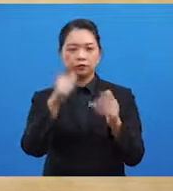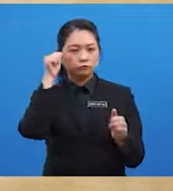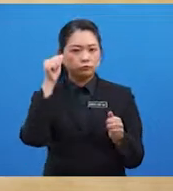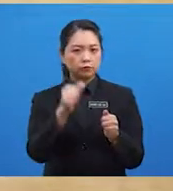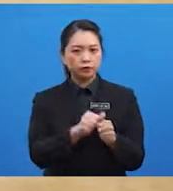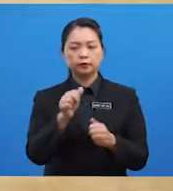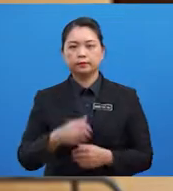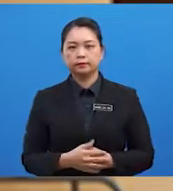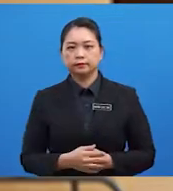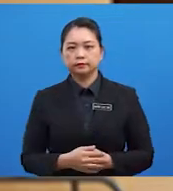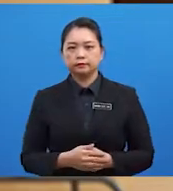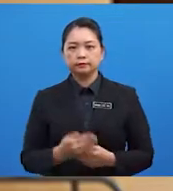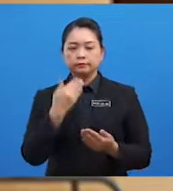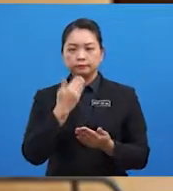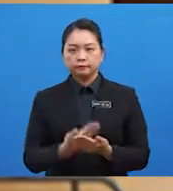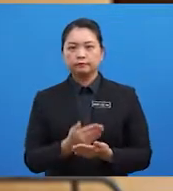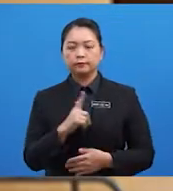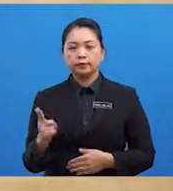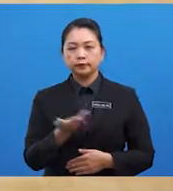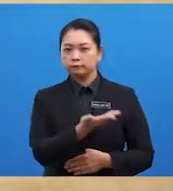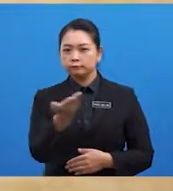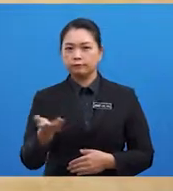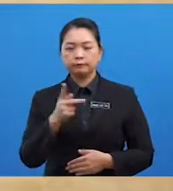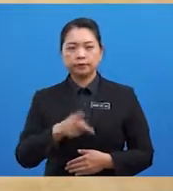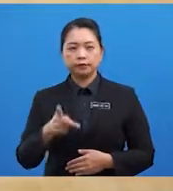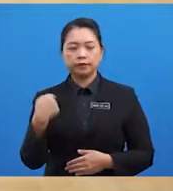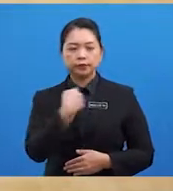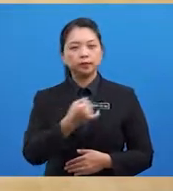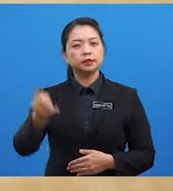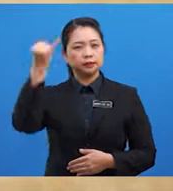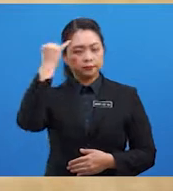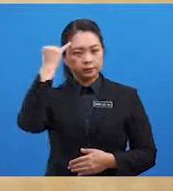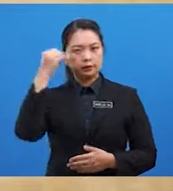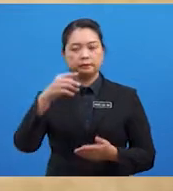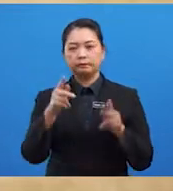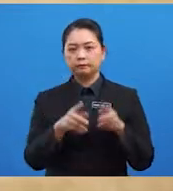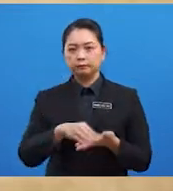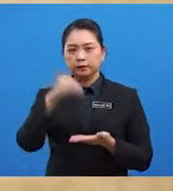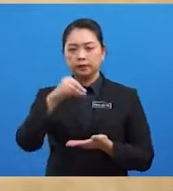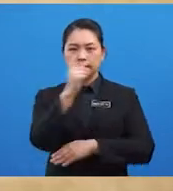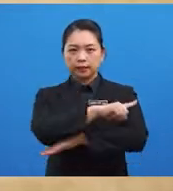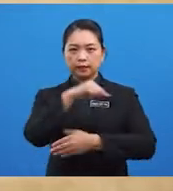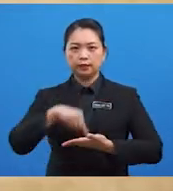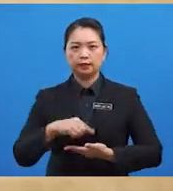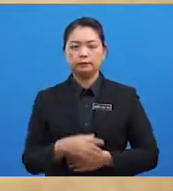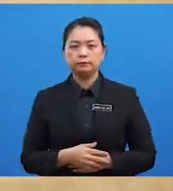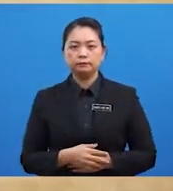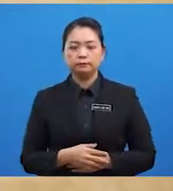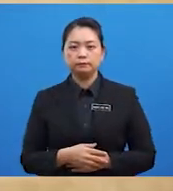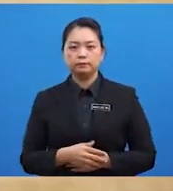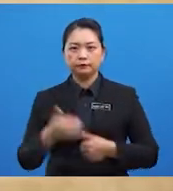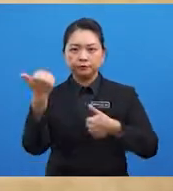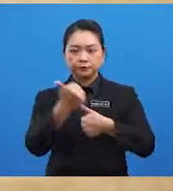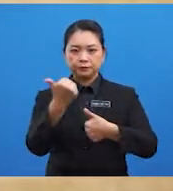baiklah para pelajar kita imbas semula pelajaran kita pada hari ini pertama